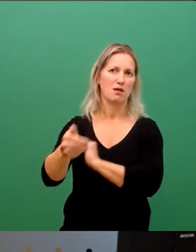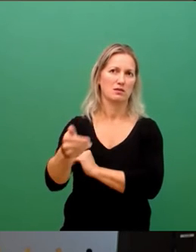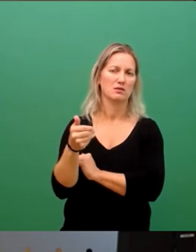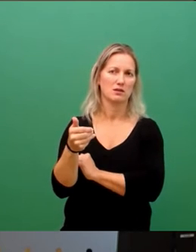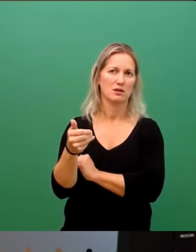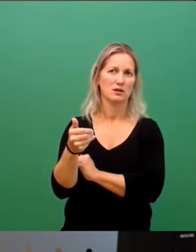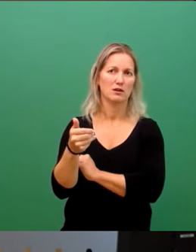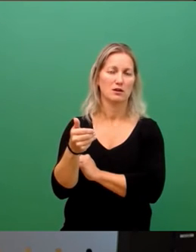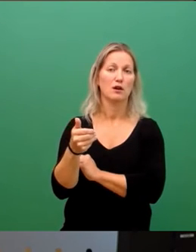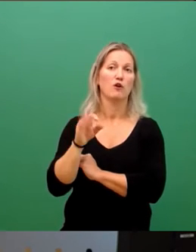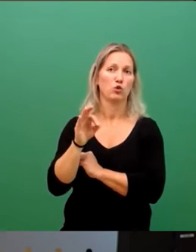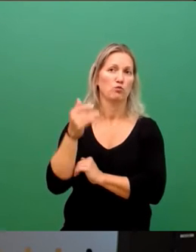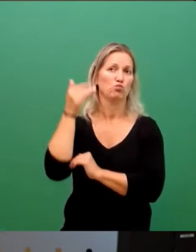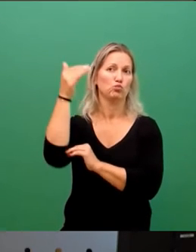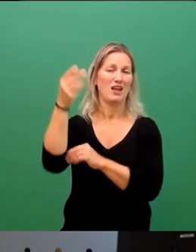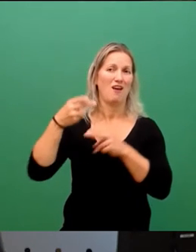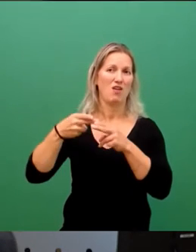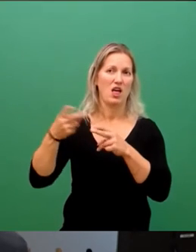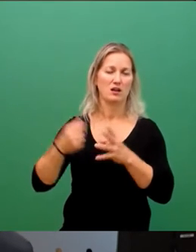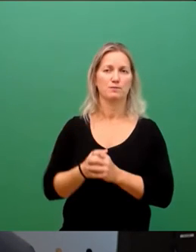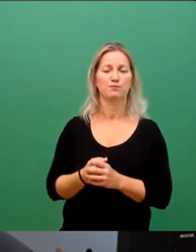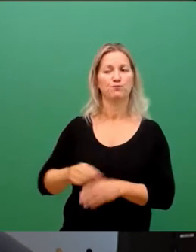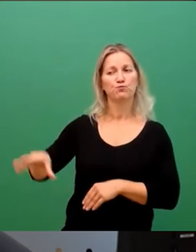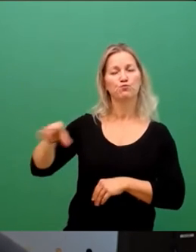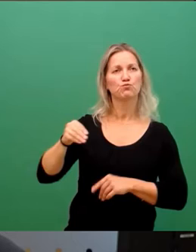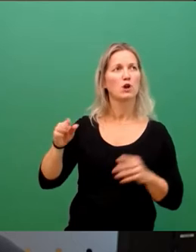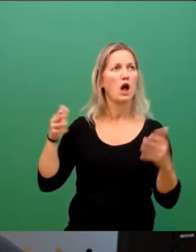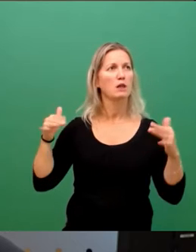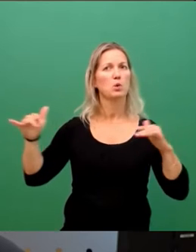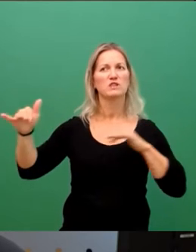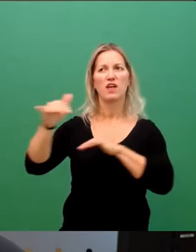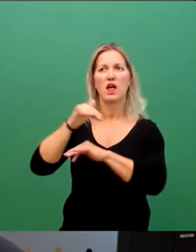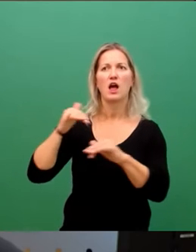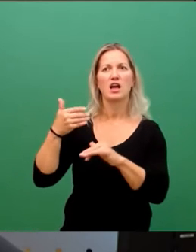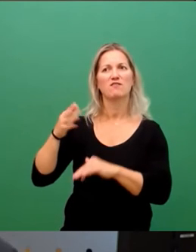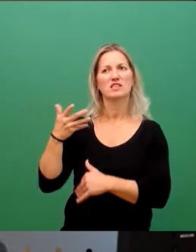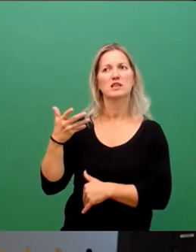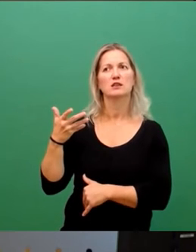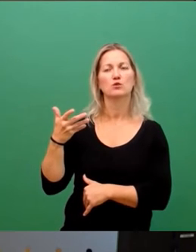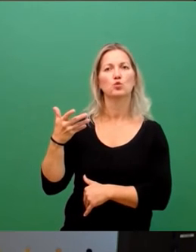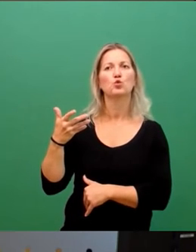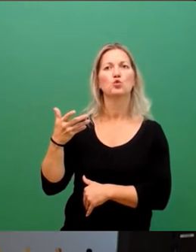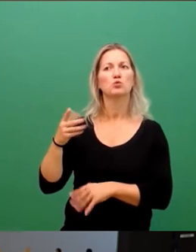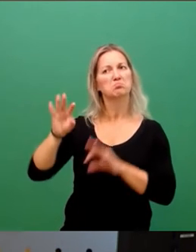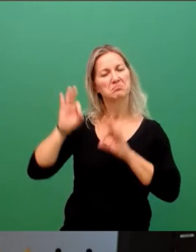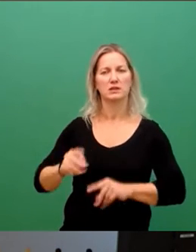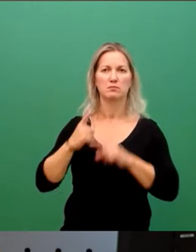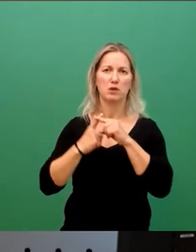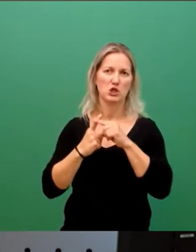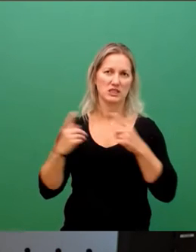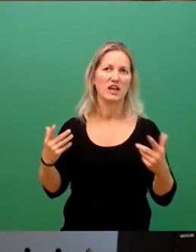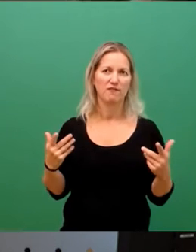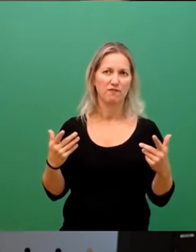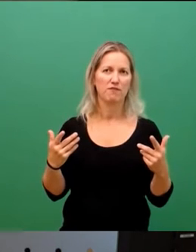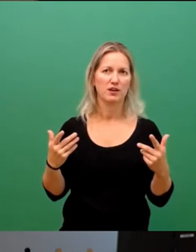das zukünftige Werk. Atmosphärisch, glaube ich, können wir alle miteinander feststellen, war das ausgesprochen positiv zu